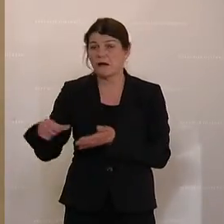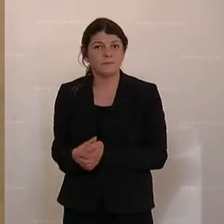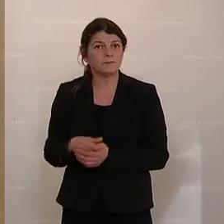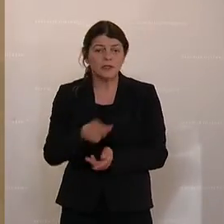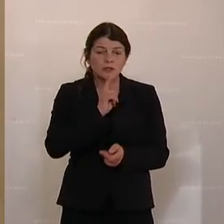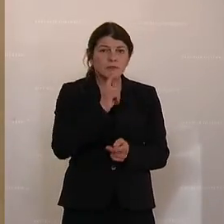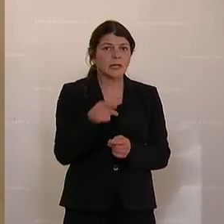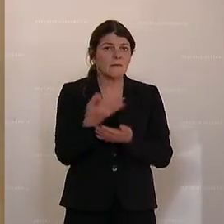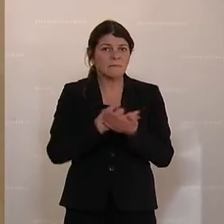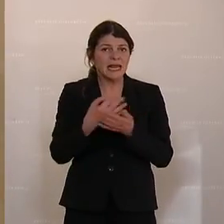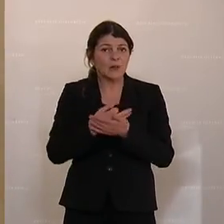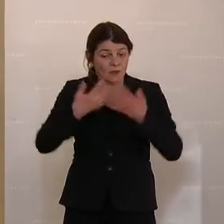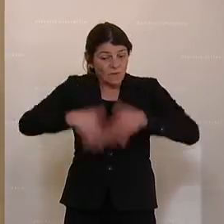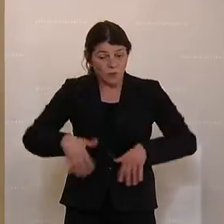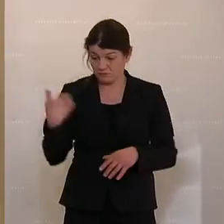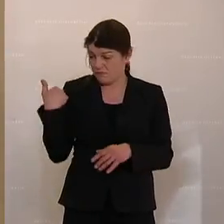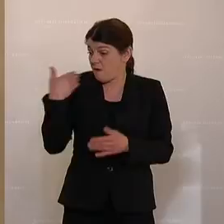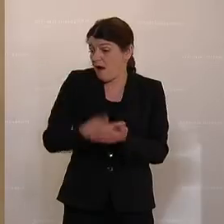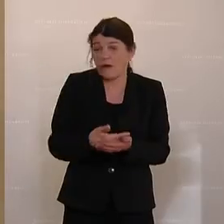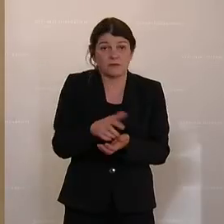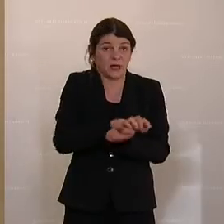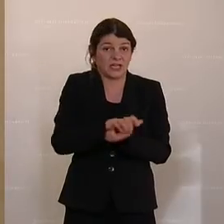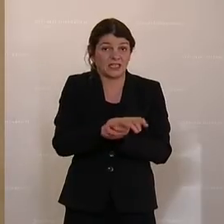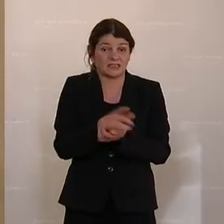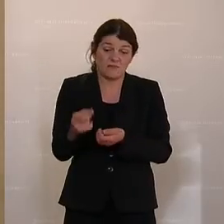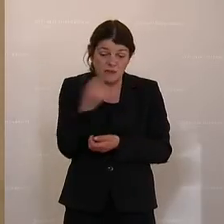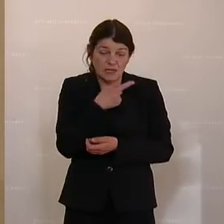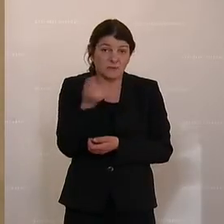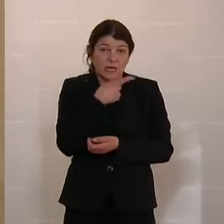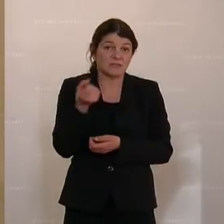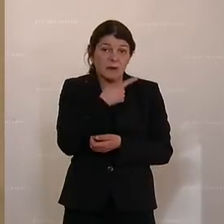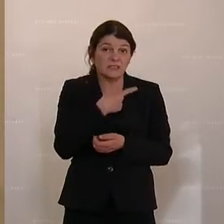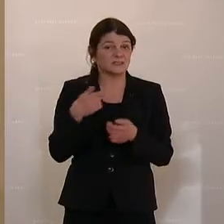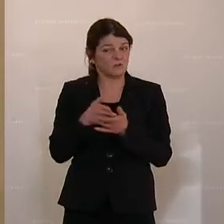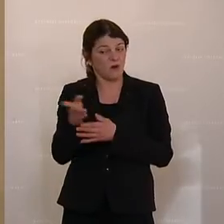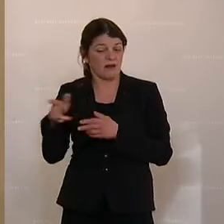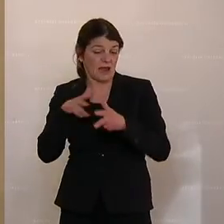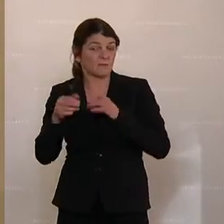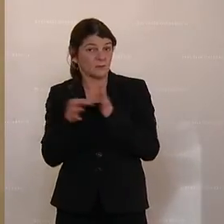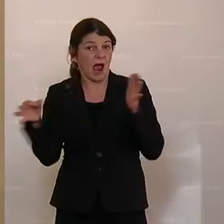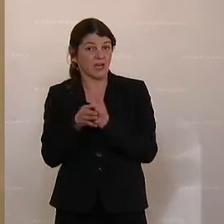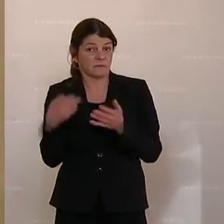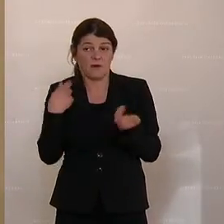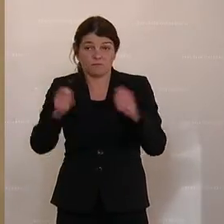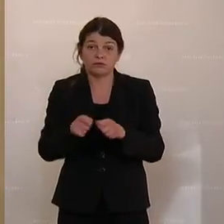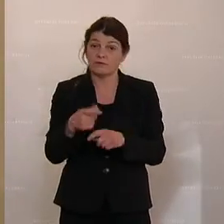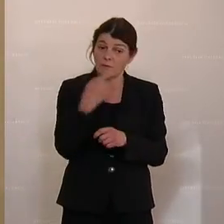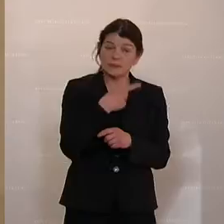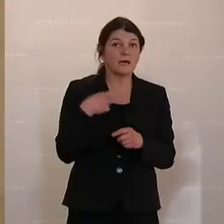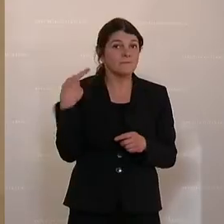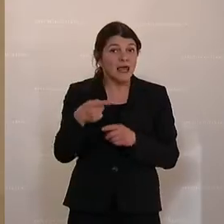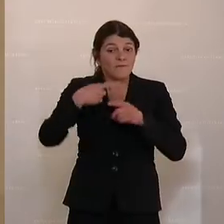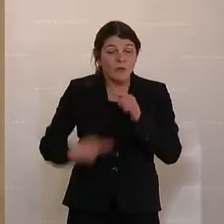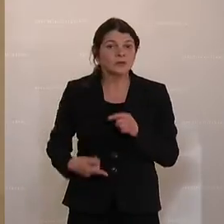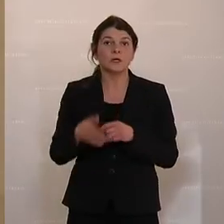die Bildungsverluste, die im Zuge der Krise und durch die Regierungsmaßnahmen entstanden sind, wieder gut zu machen. Und in